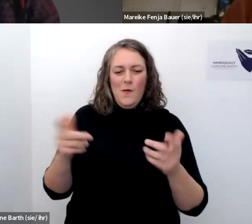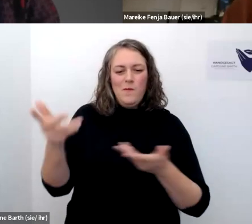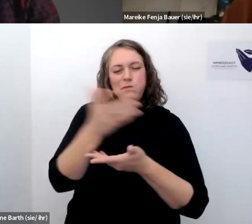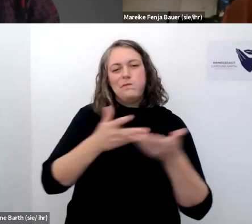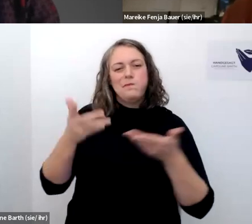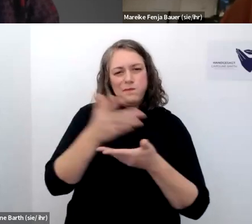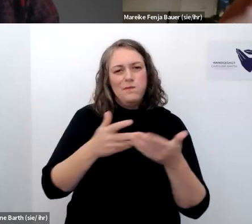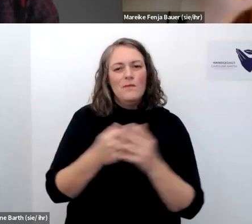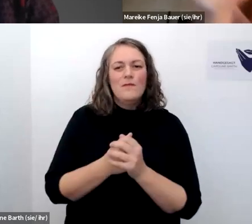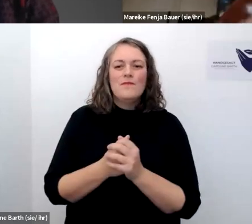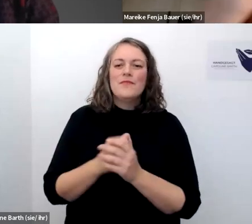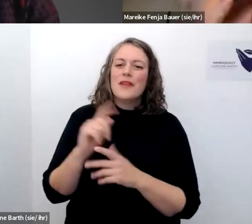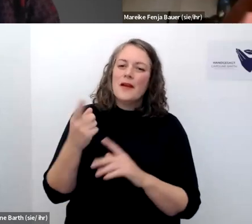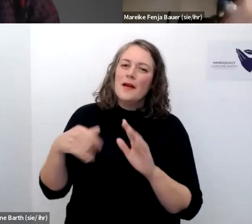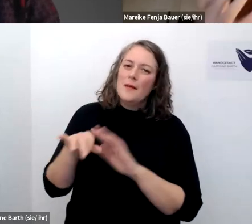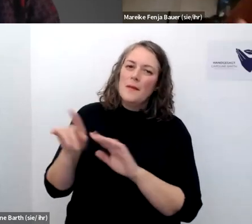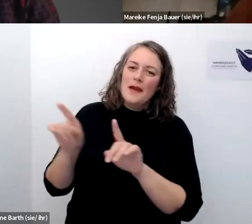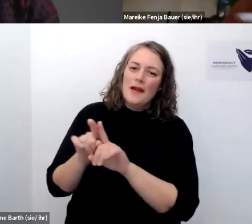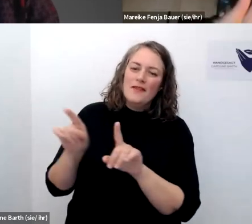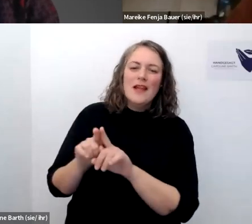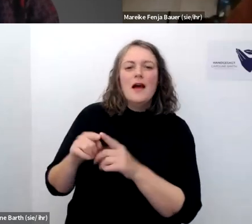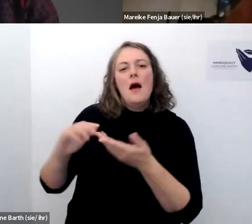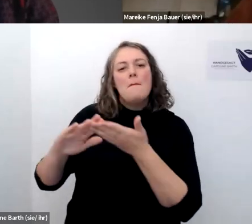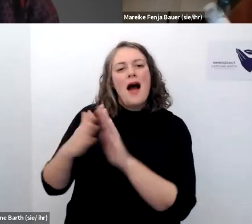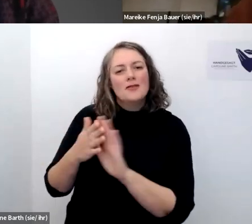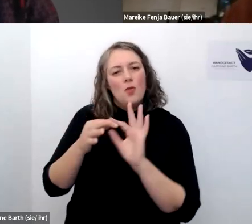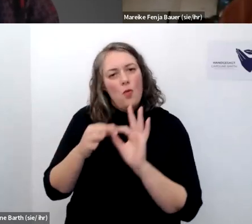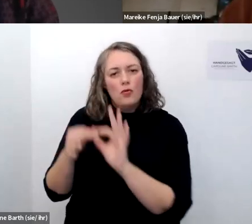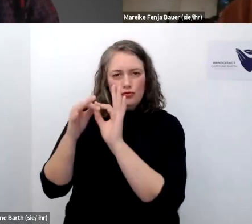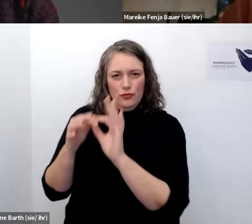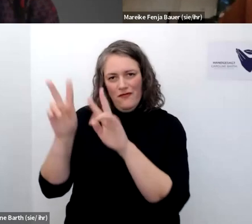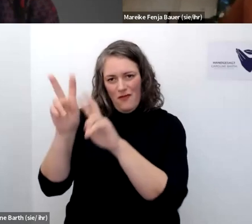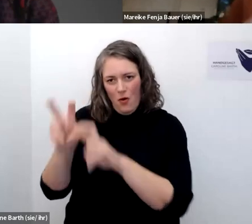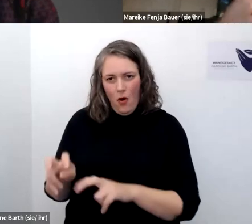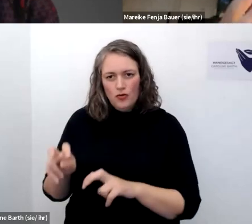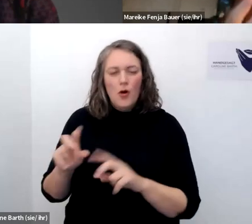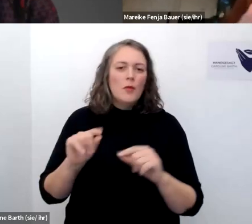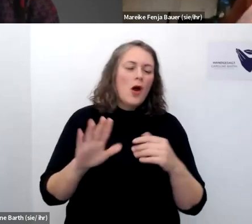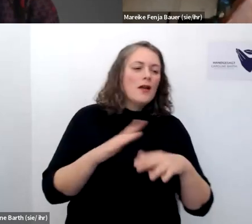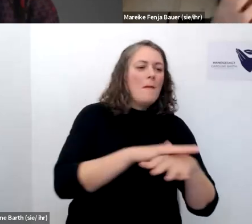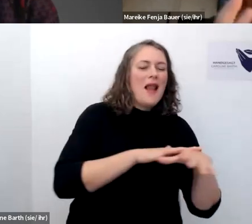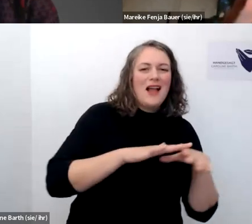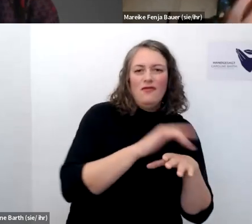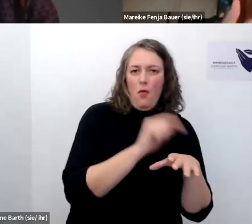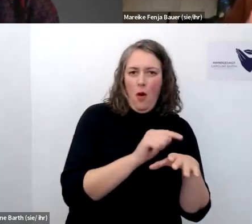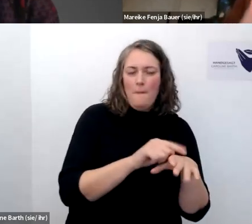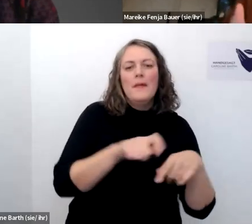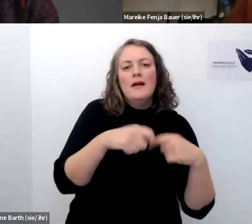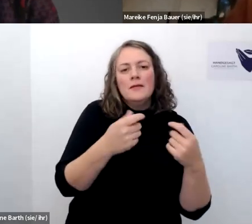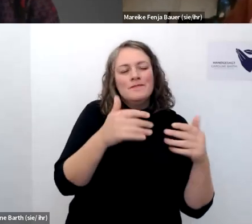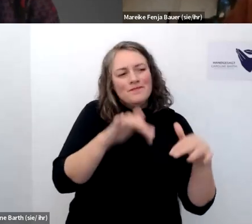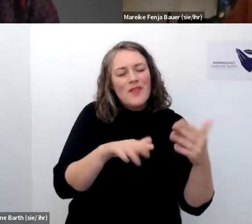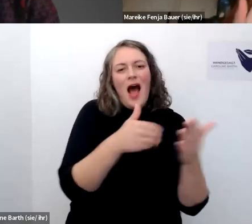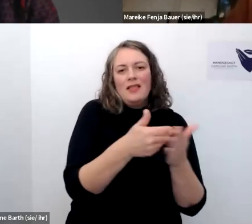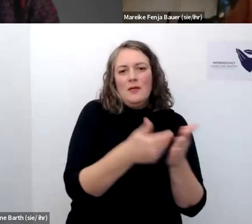sozusagen kommt so aus dieser praxisologischen forschung und meint eben okay plattformen bieten bestimmte funktionen durch